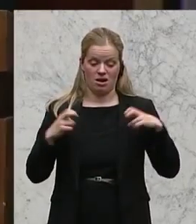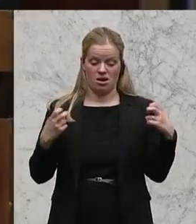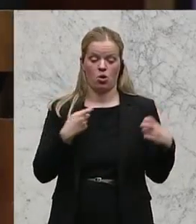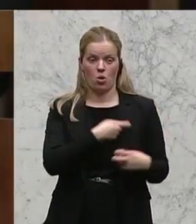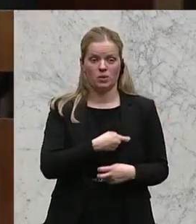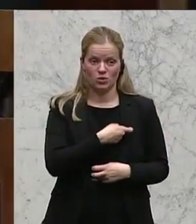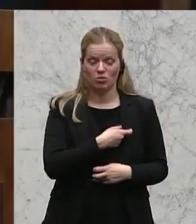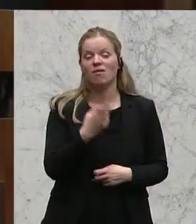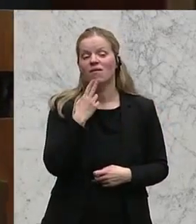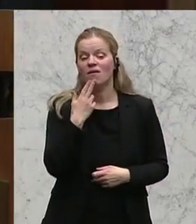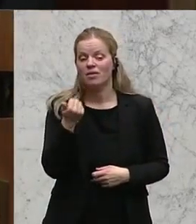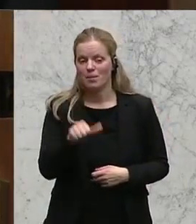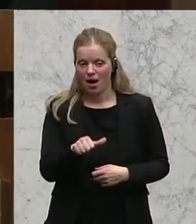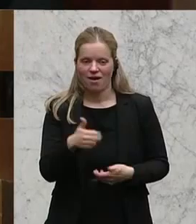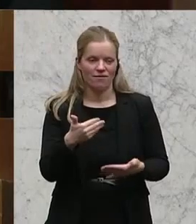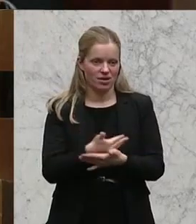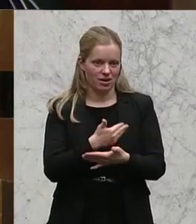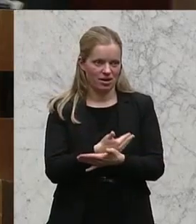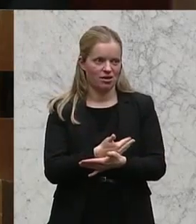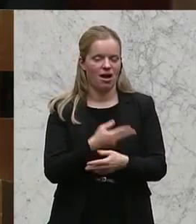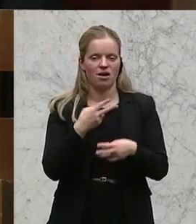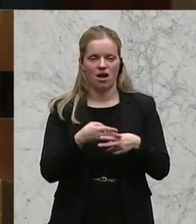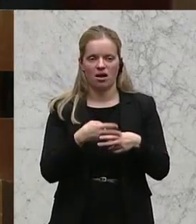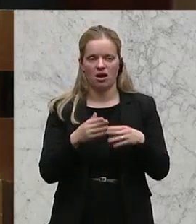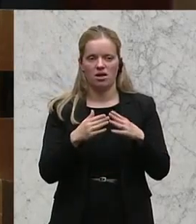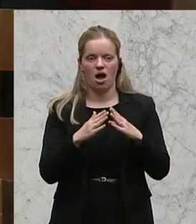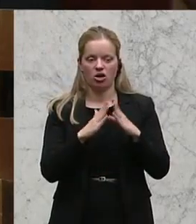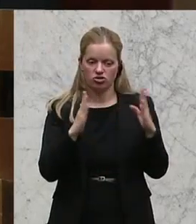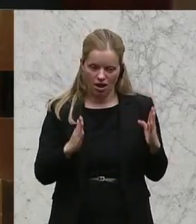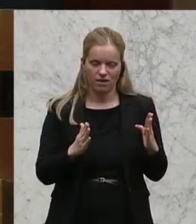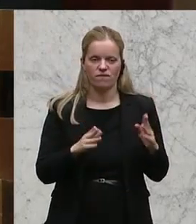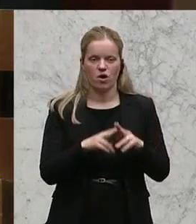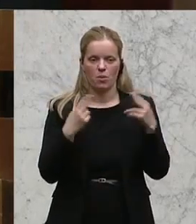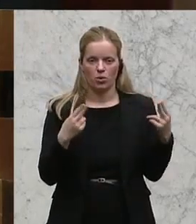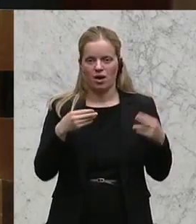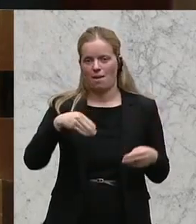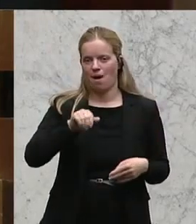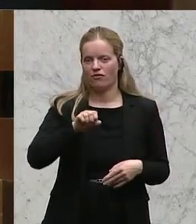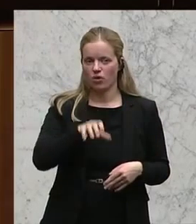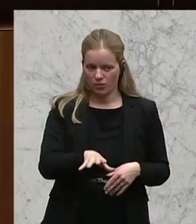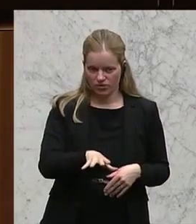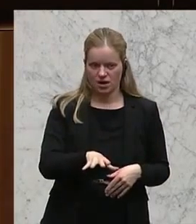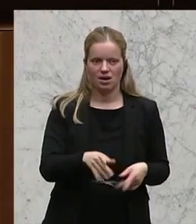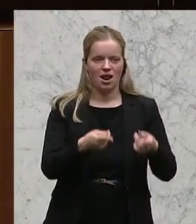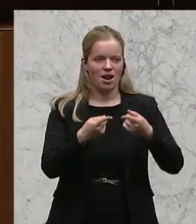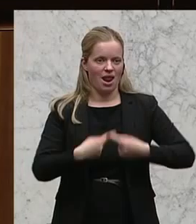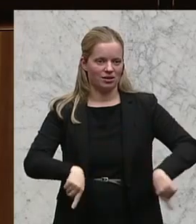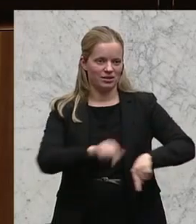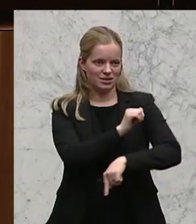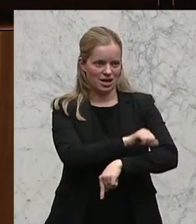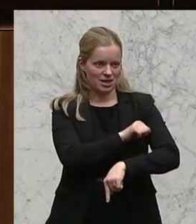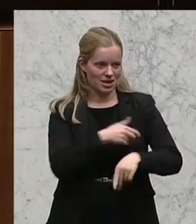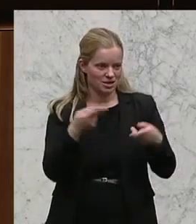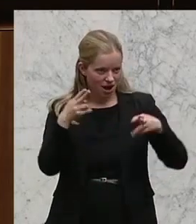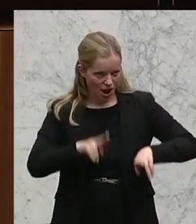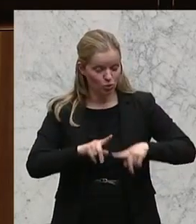sitzen eben auch die Vertreter des Krankenanstalts, Verbundes, der MR15, des Landessanitätsrates und